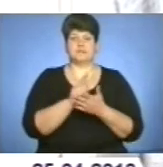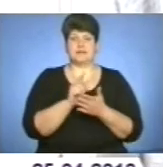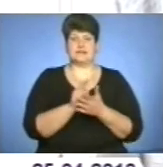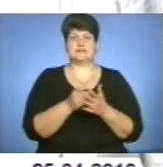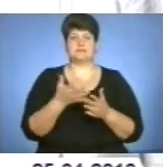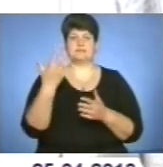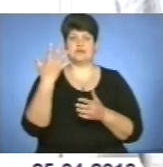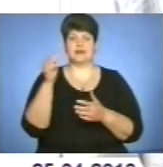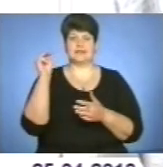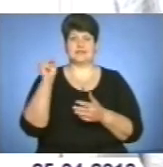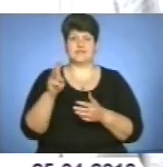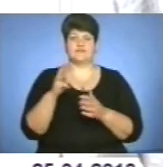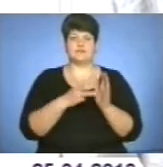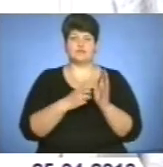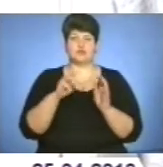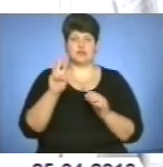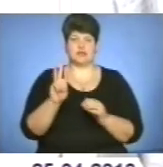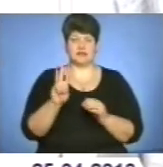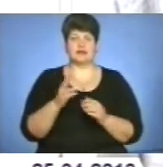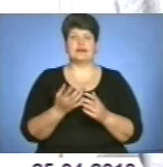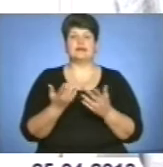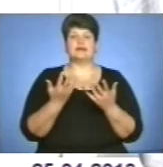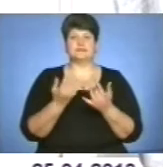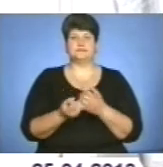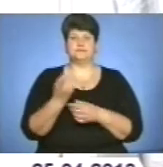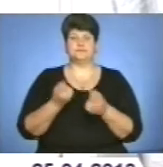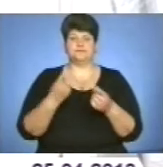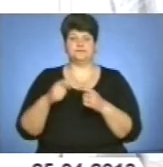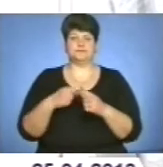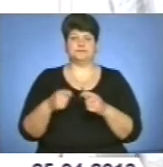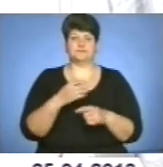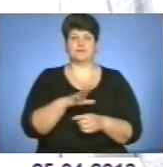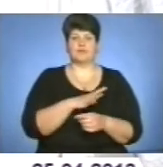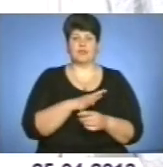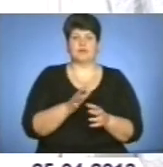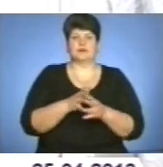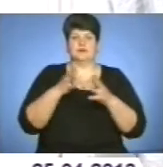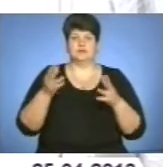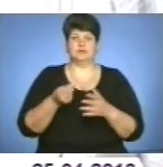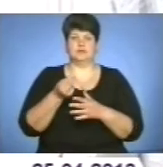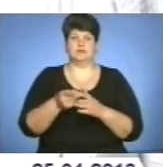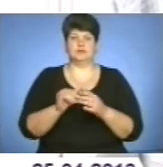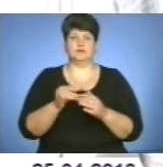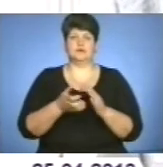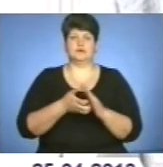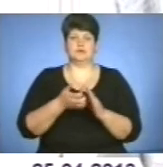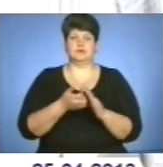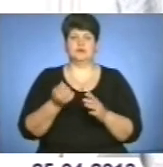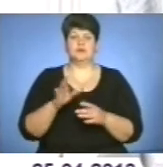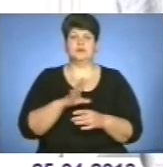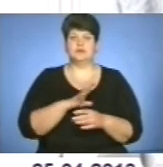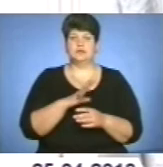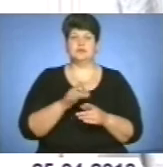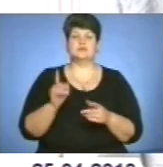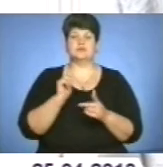5803. Таким чином, кількість віляних порушень, по яких виникли переплати чи недоплати, зменшились у три рази порівняв з